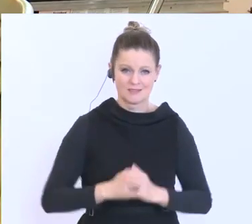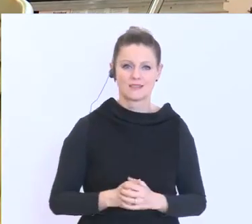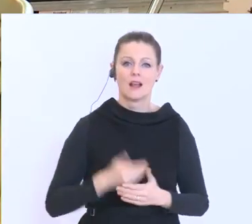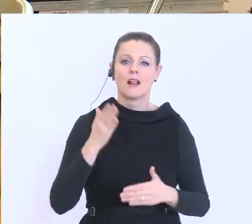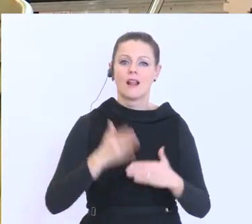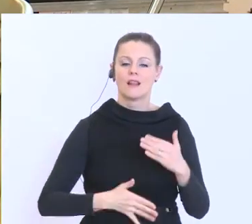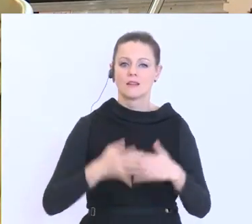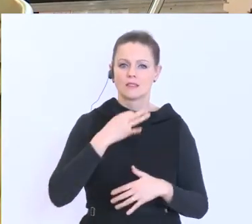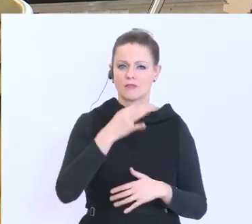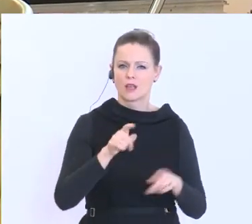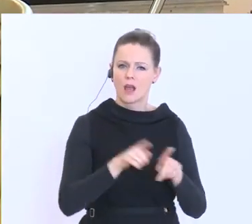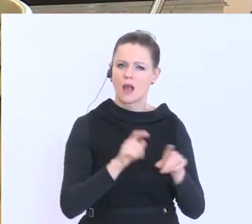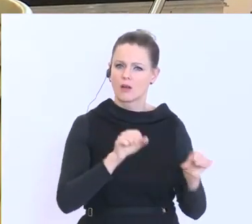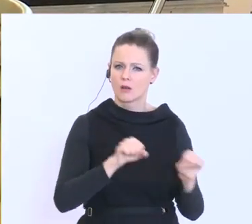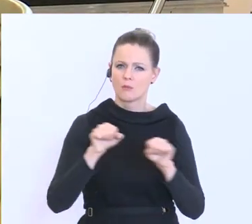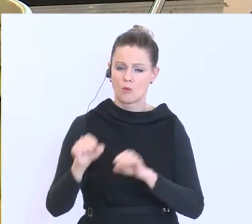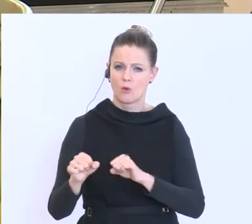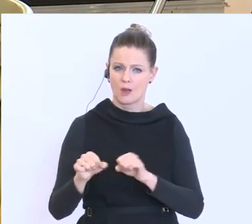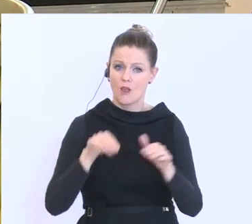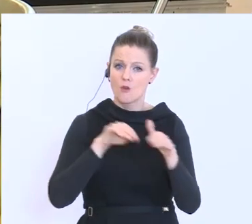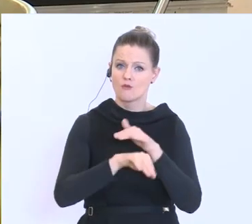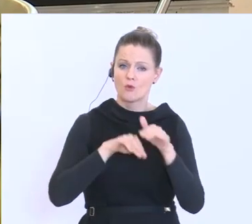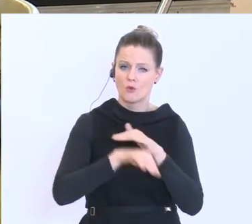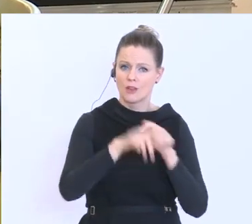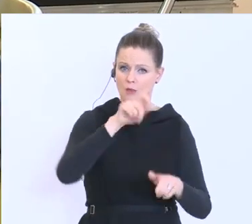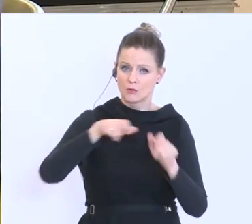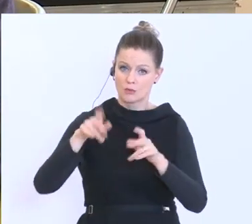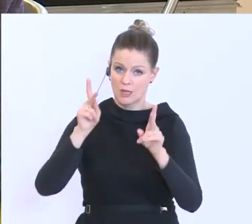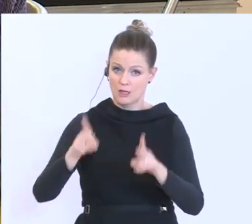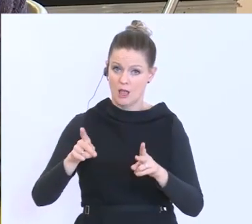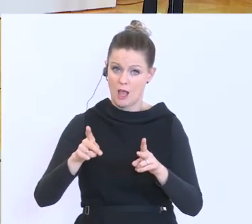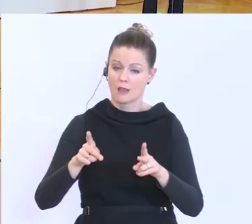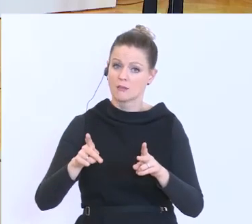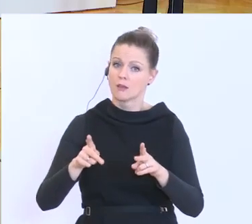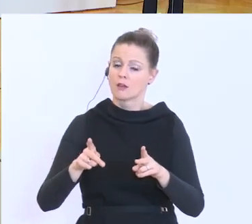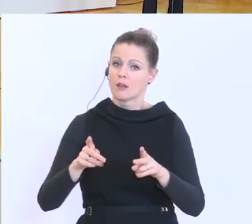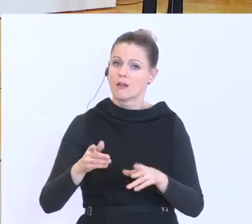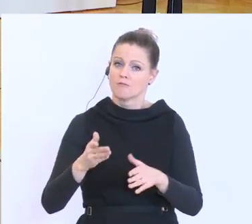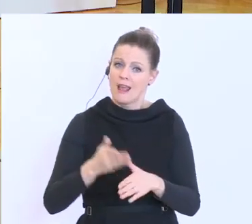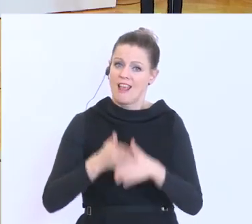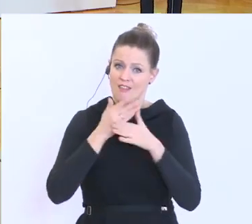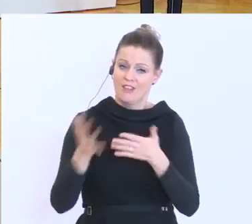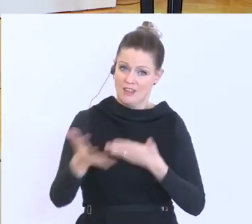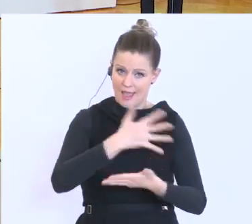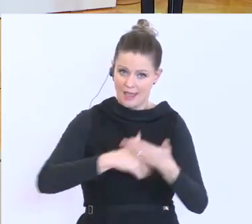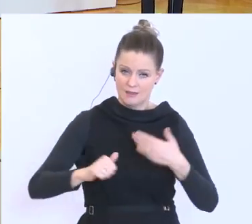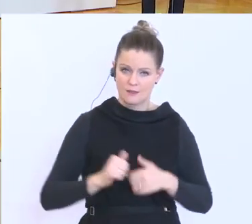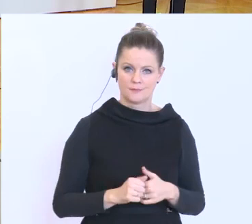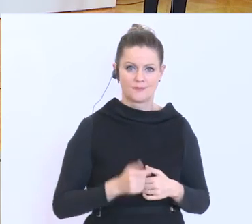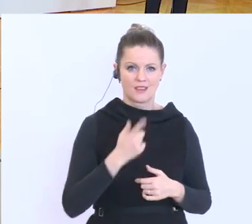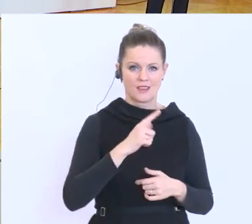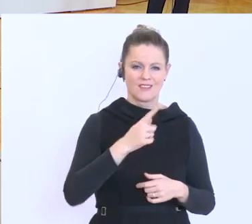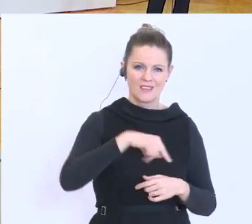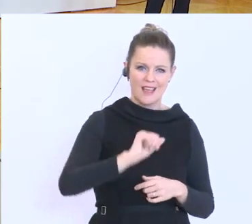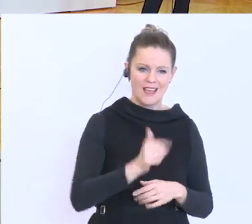Letzte Frage. Ist es denkbar auch, dass auch Flüchtlinge jetzt als Erntehelfer hier eingesetzt werden? Unser erster Fokus gilt Arbeitskräften,